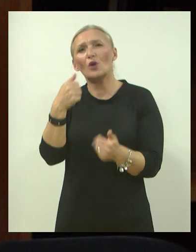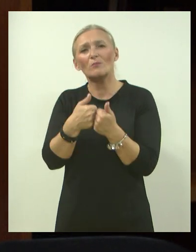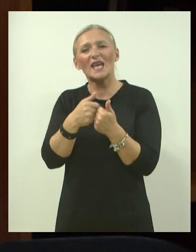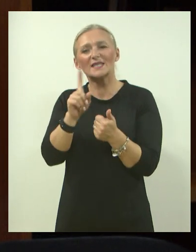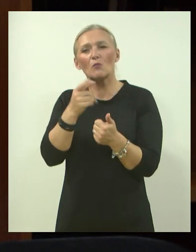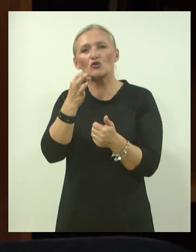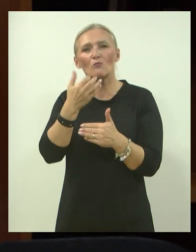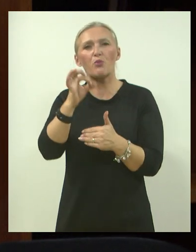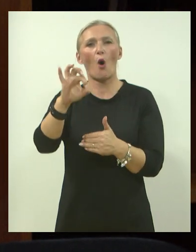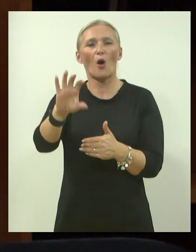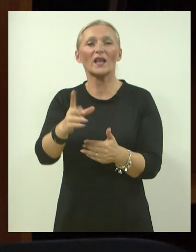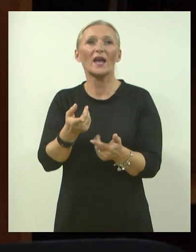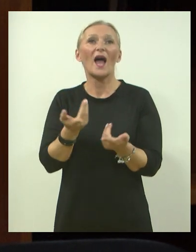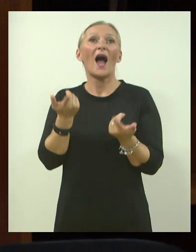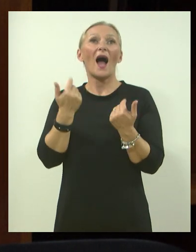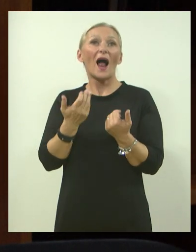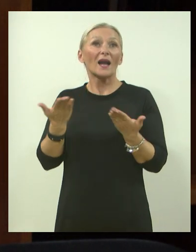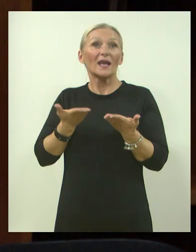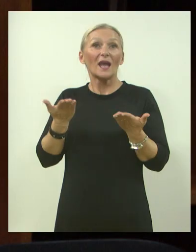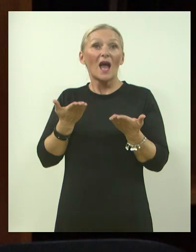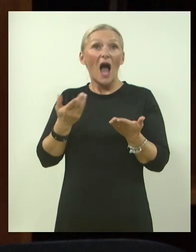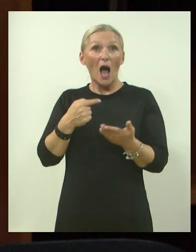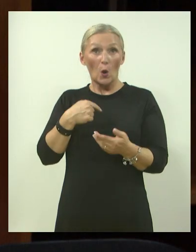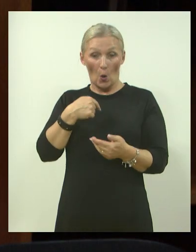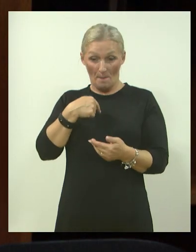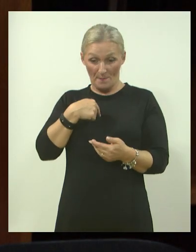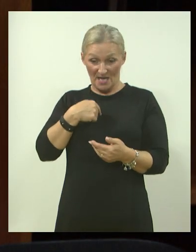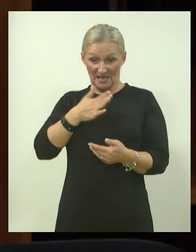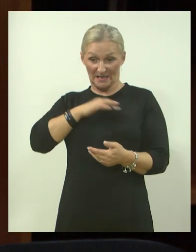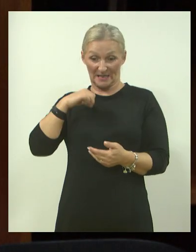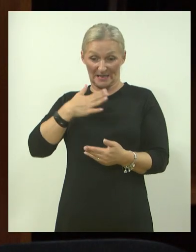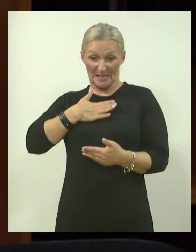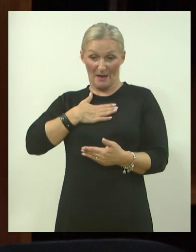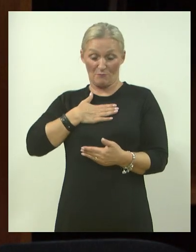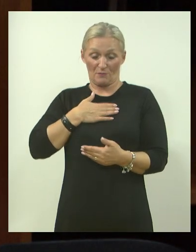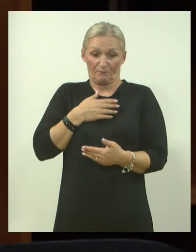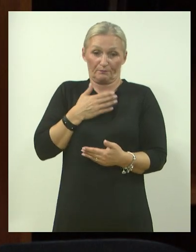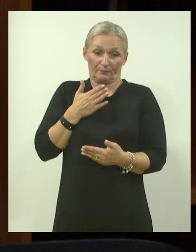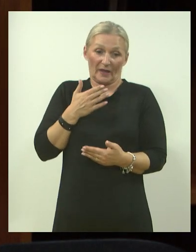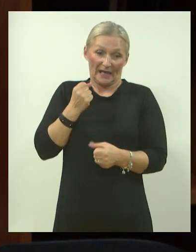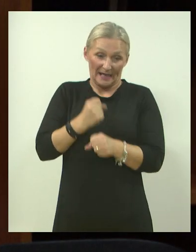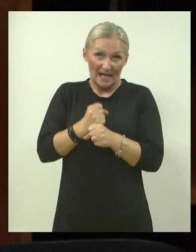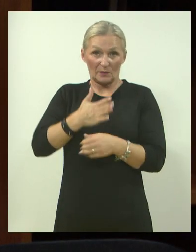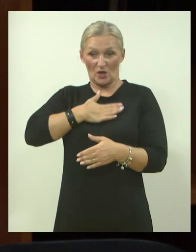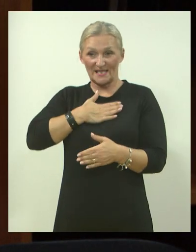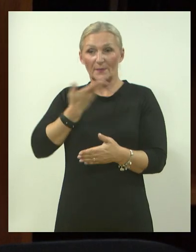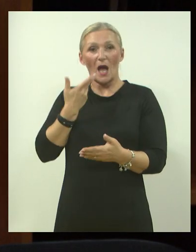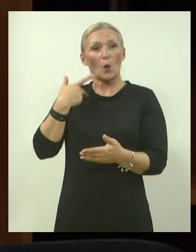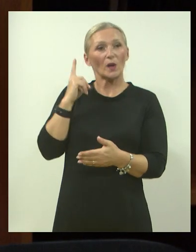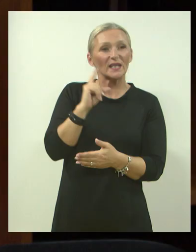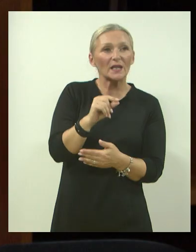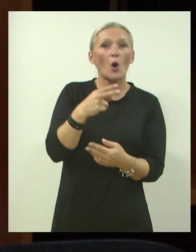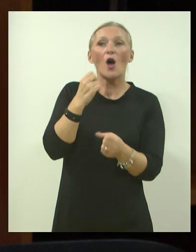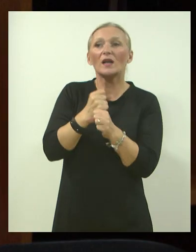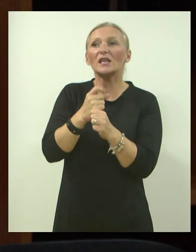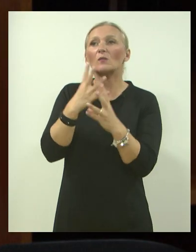napredak, ali ako mi radimo na sebi, ako smo mi mobilni i ako radimo s ljudima